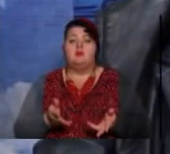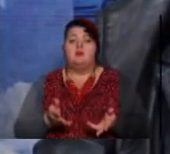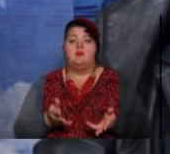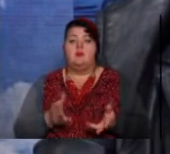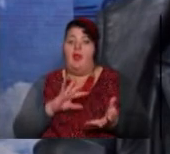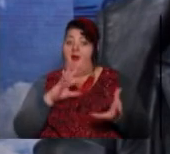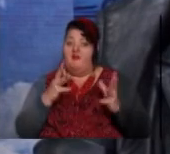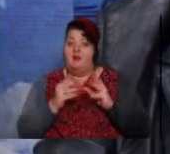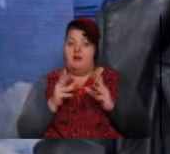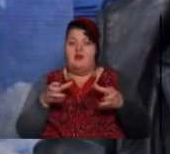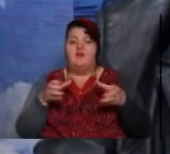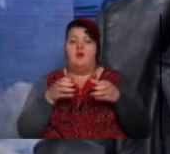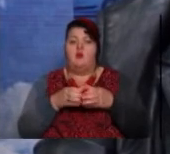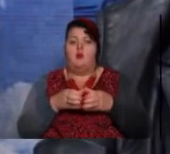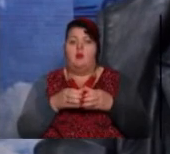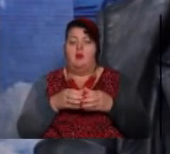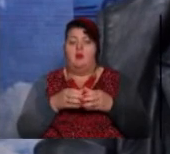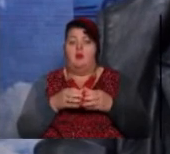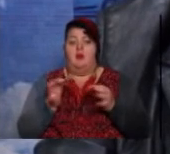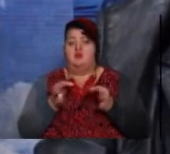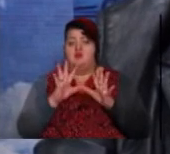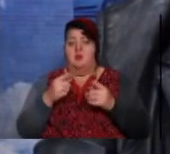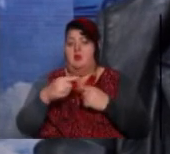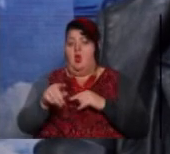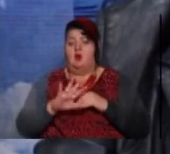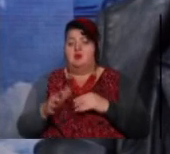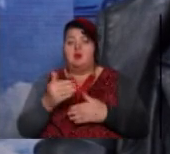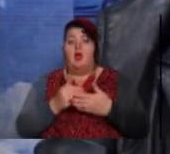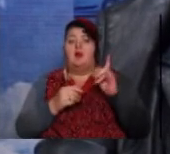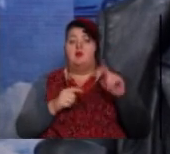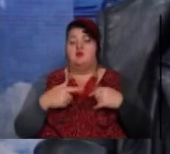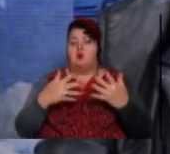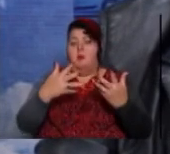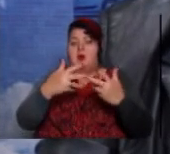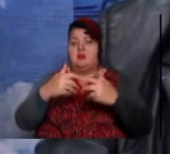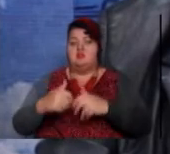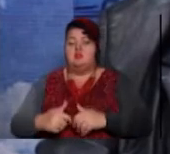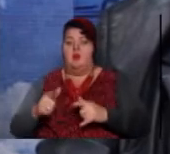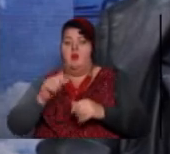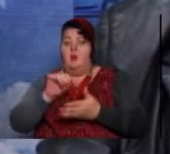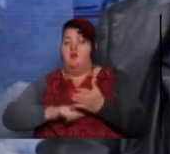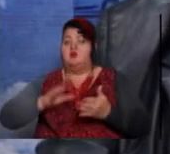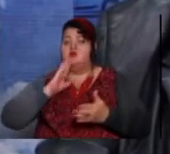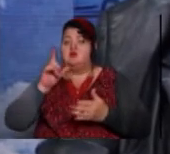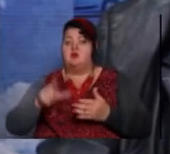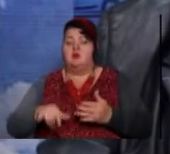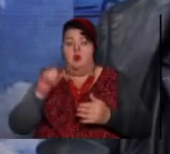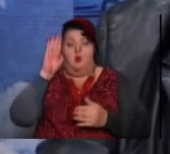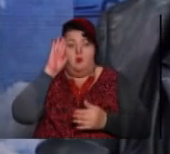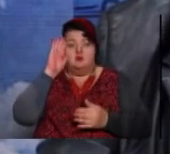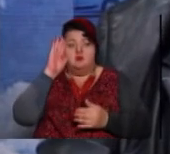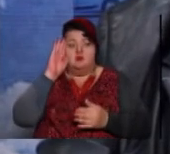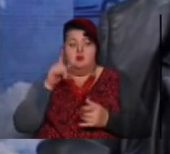принципі, в групі ризика практично нічим не відрікається від того, що я перечислил по поводу жінчин. Це, опять, у мужчин це